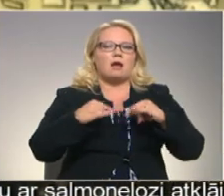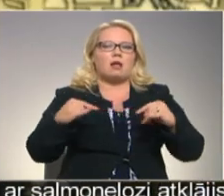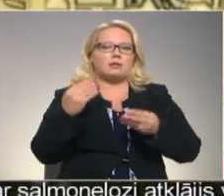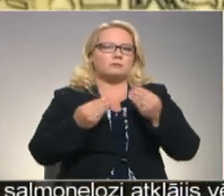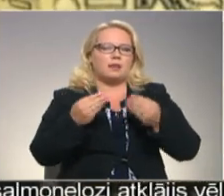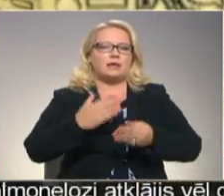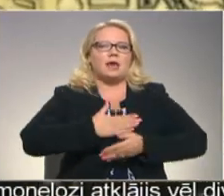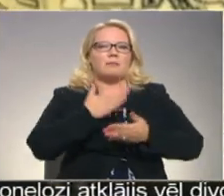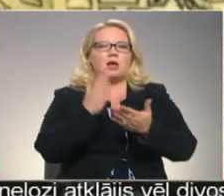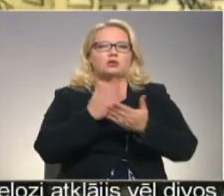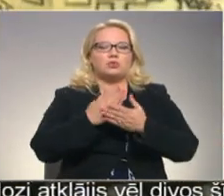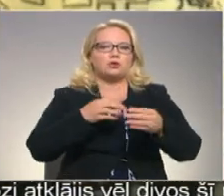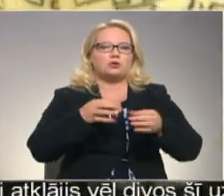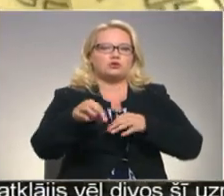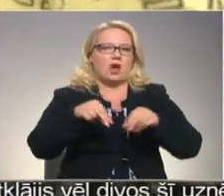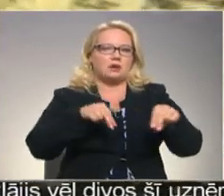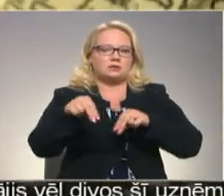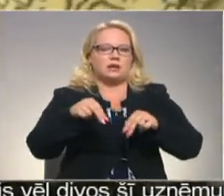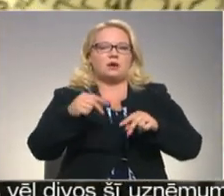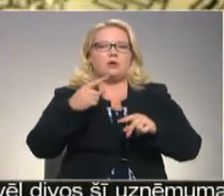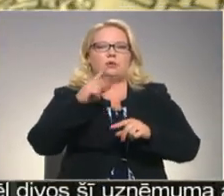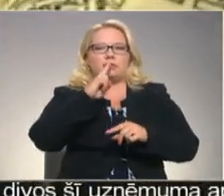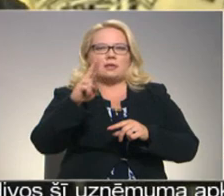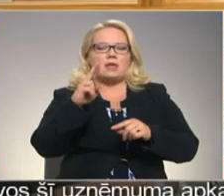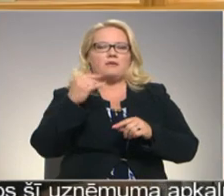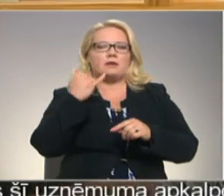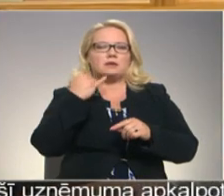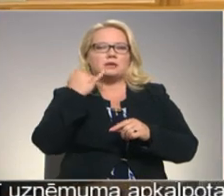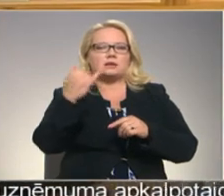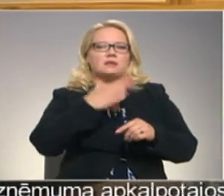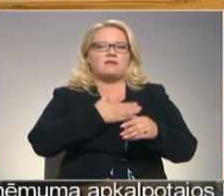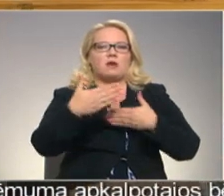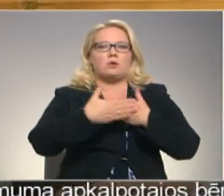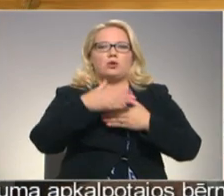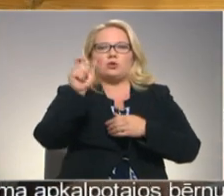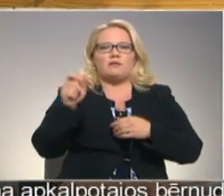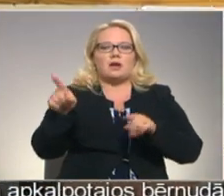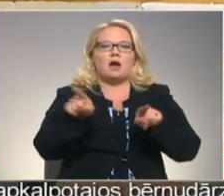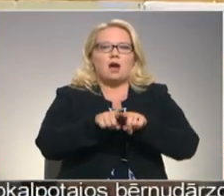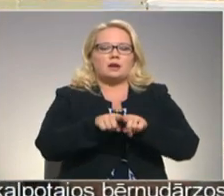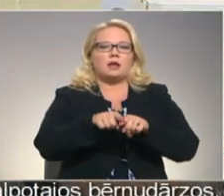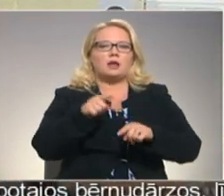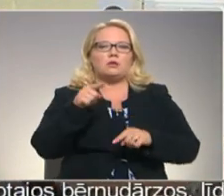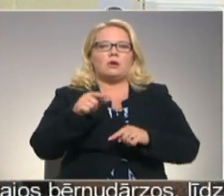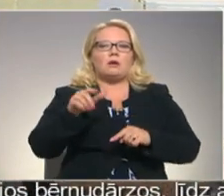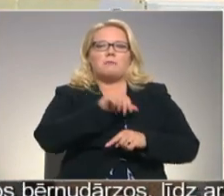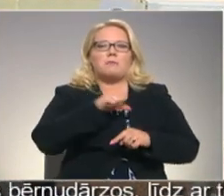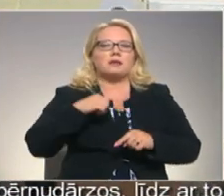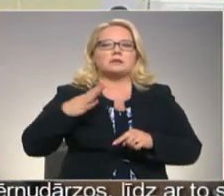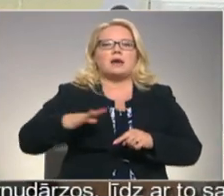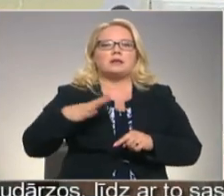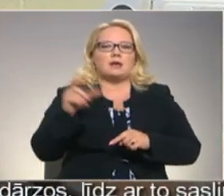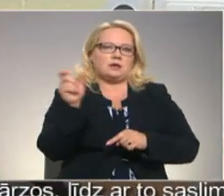Īpaši iemīļots viņiem ir šahs. Ik nedēļ pusauģiem ir iespēja sazināties ar saviem tuviniekiem, kas arī tur ir pats gaidītākais brīdis.